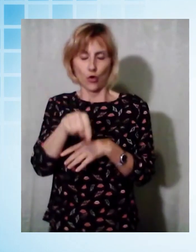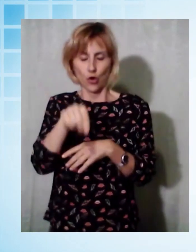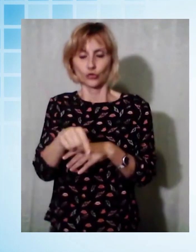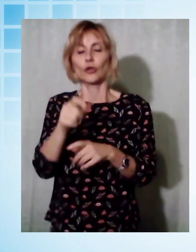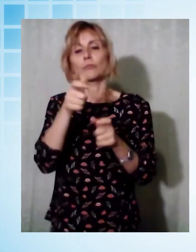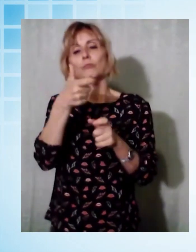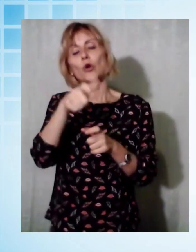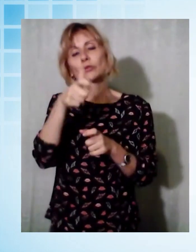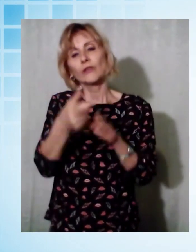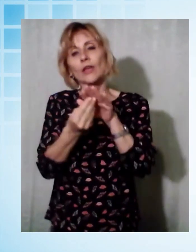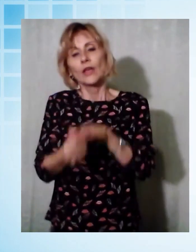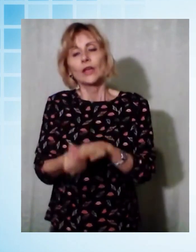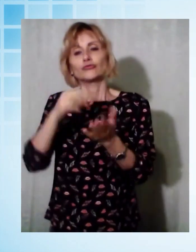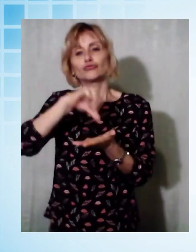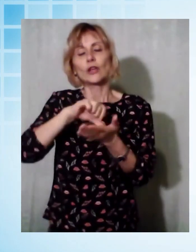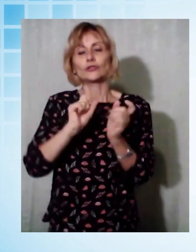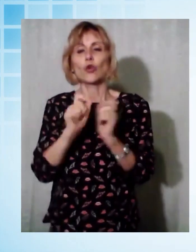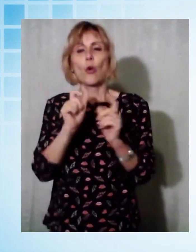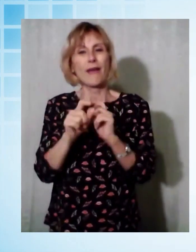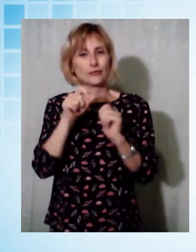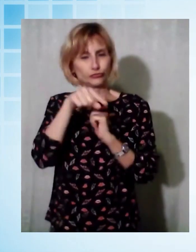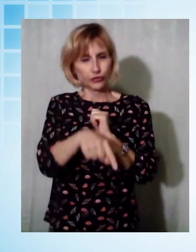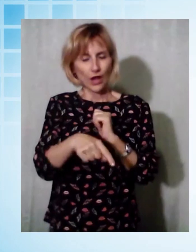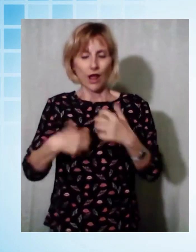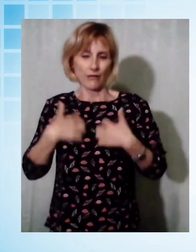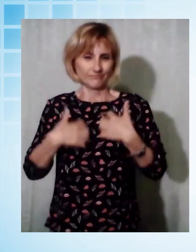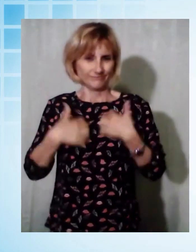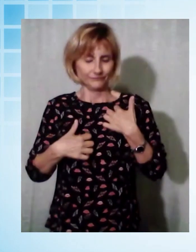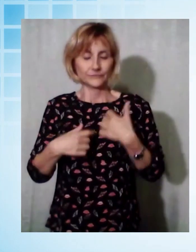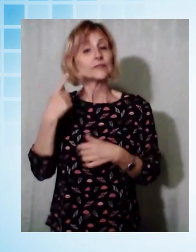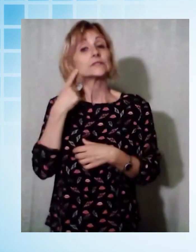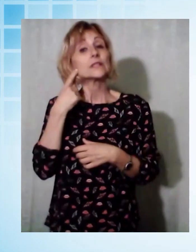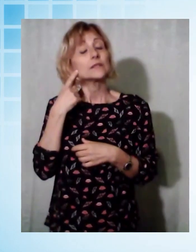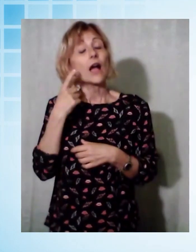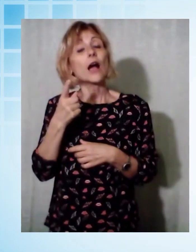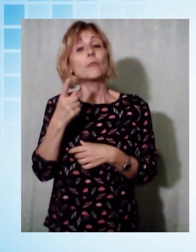dipendenti dei centri commerciali. Sentiamo le sue parole in questa videointervista.